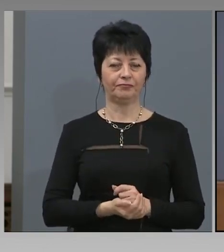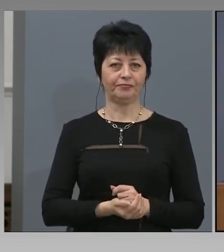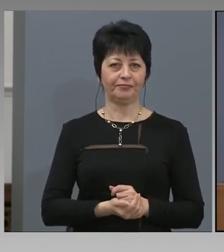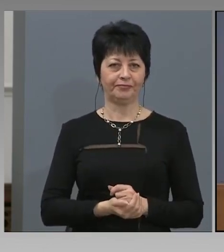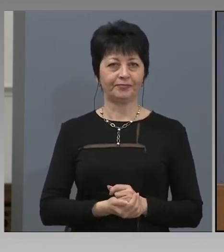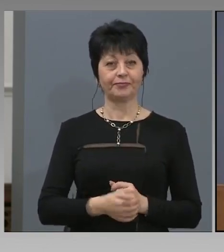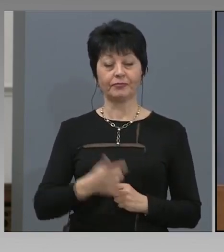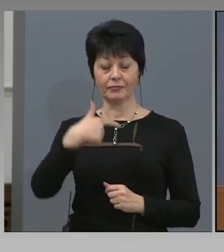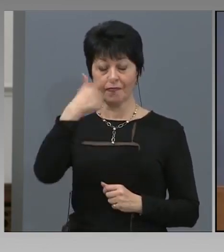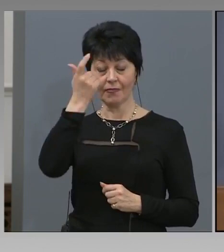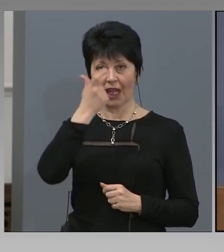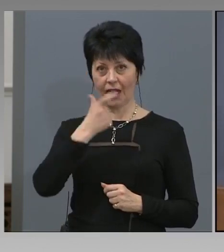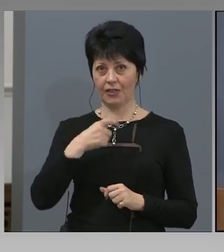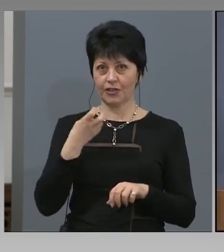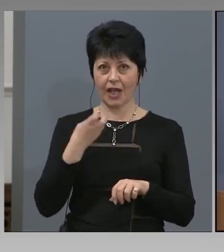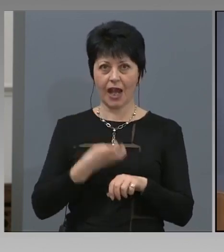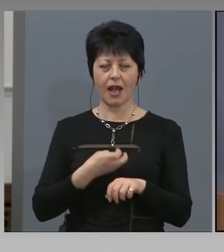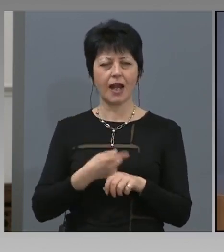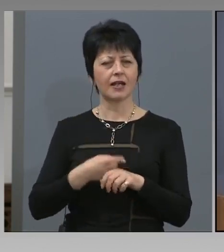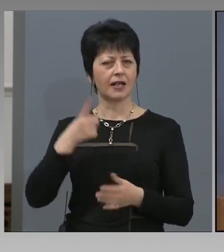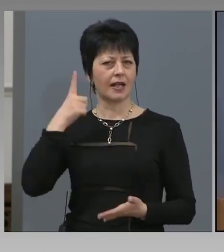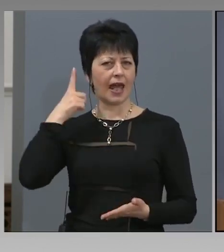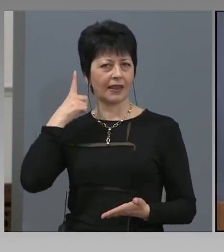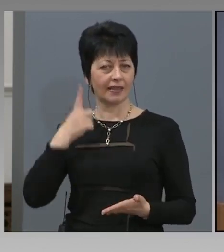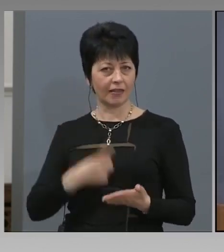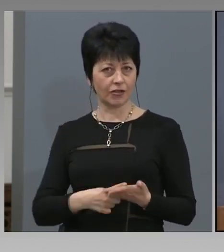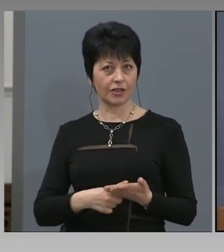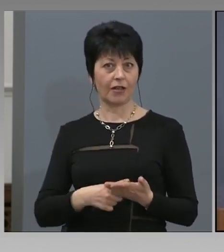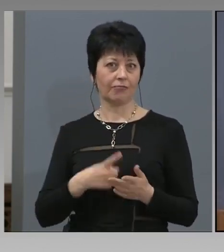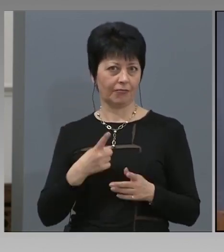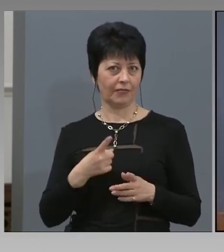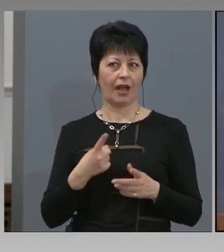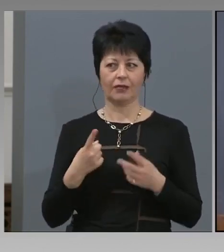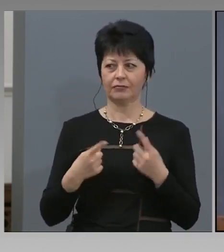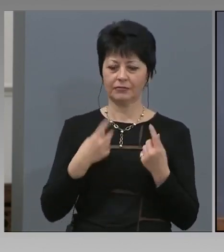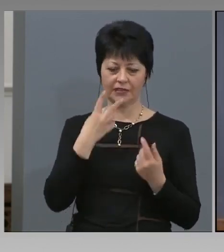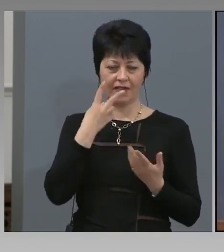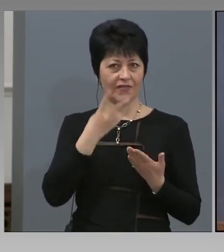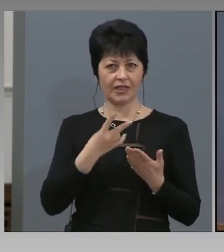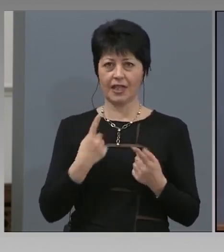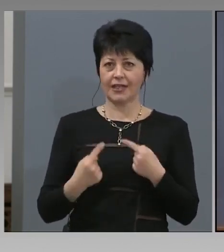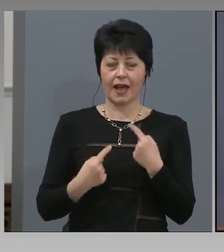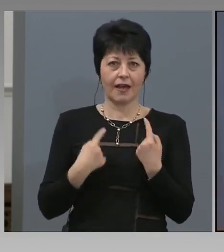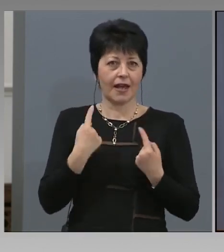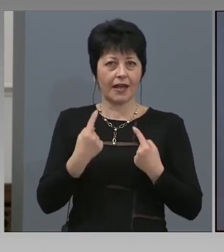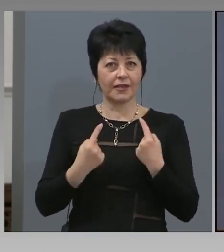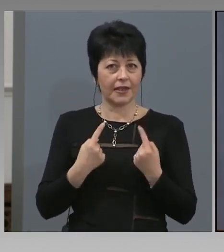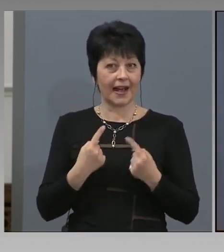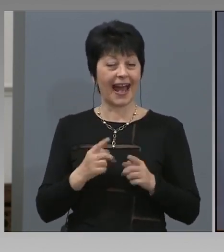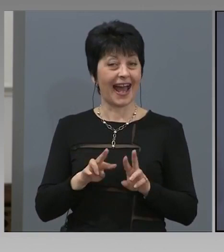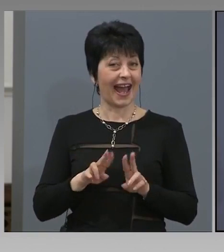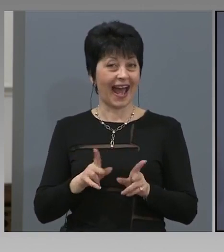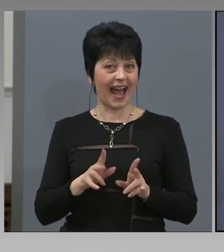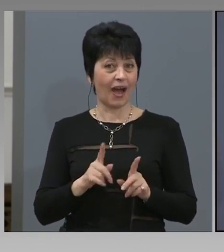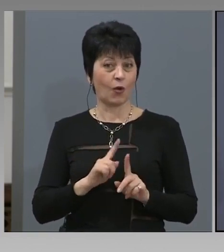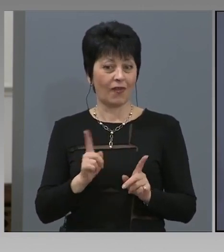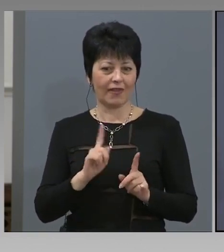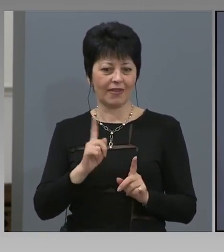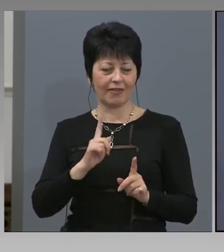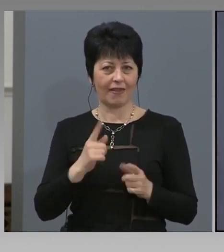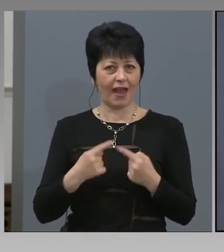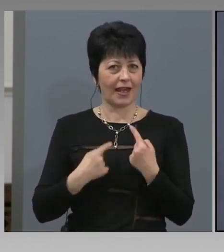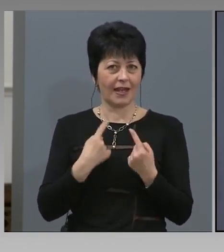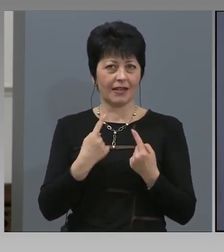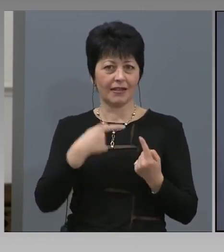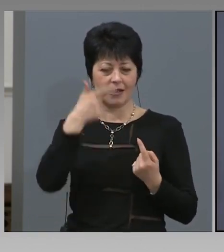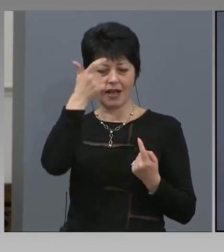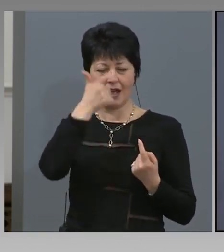Личният лекар е длъжен да реагира и тази хипотеза, ако не реагира личният лекар. Какво значи да не реагира